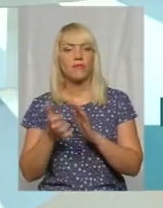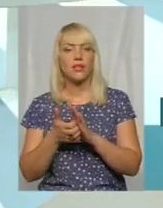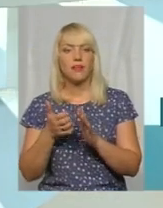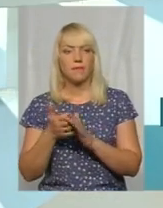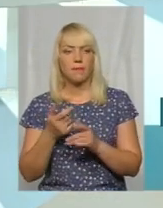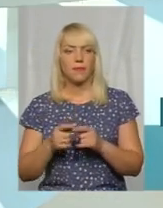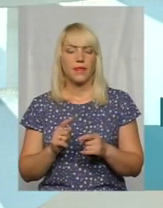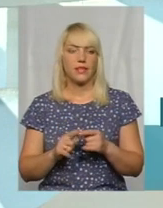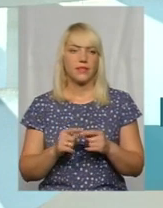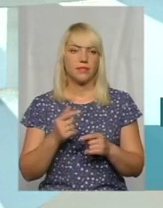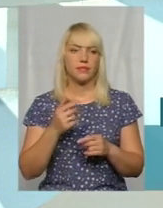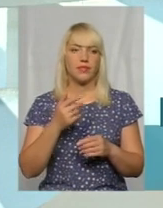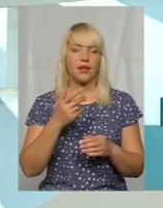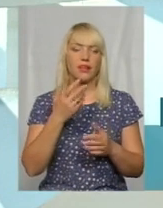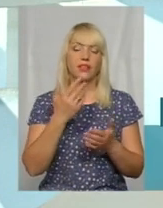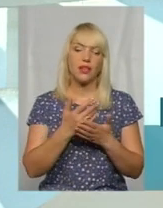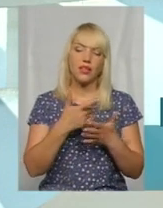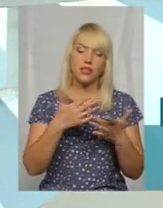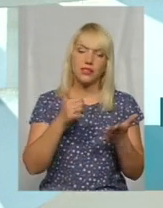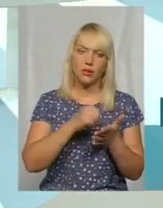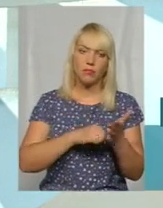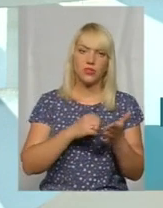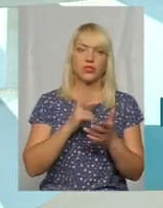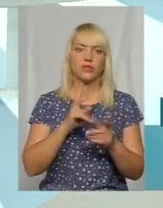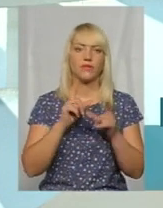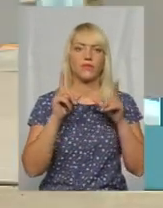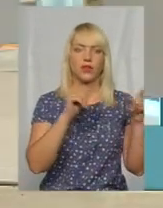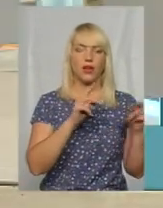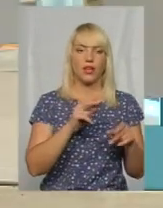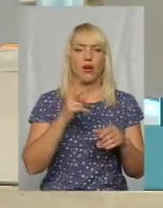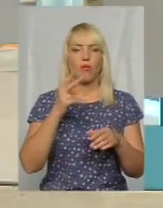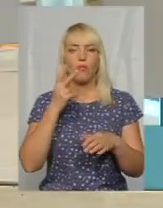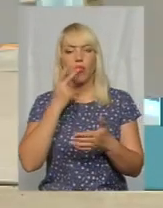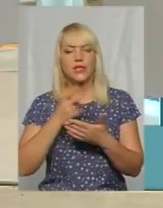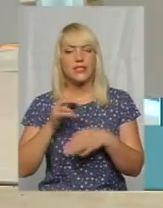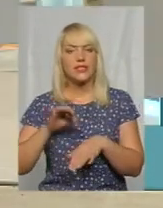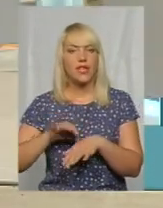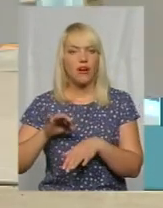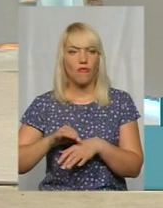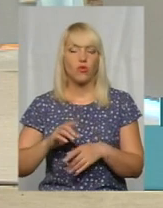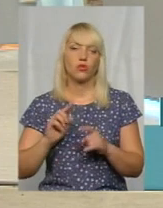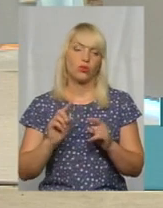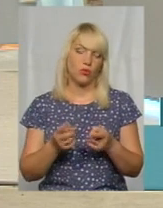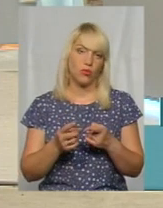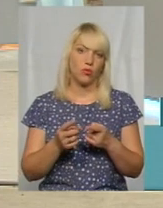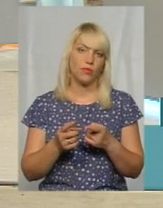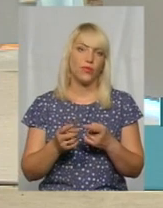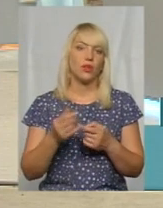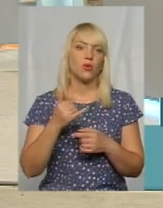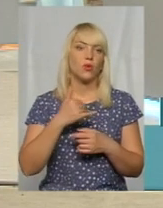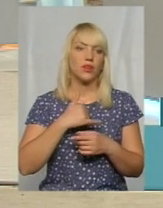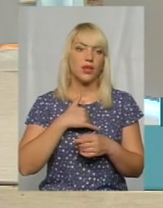структура населення, треба демографічні показники, показники захворюваності враховувати. І тому-то в нас